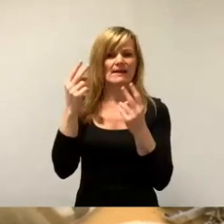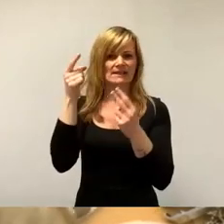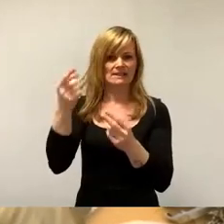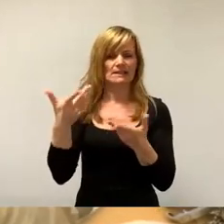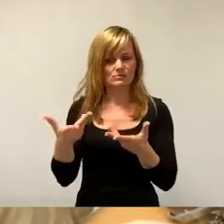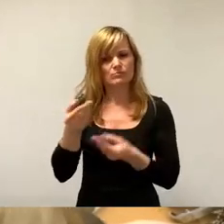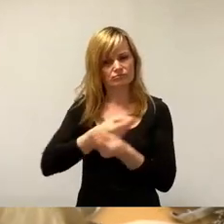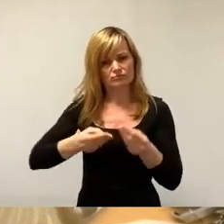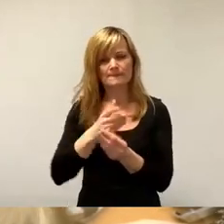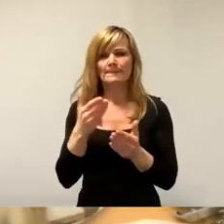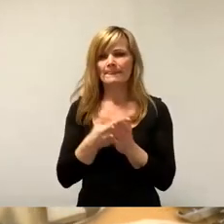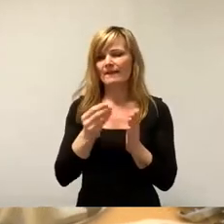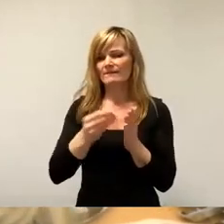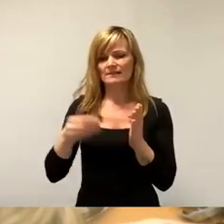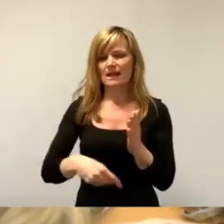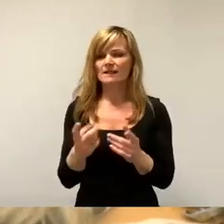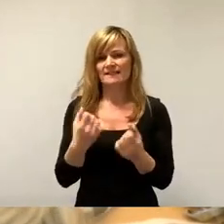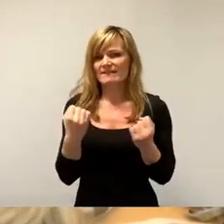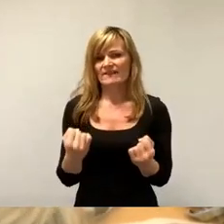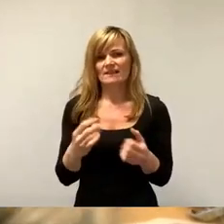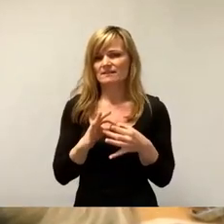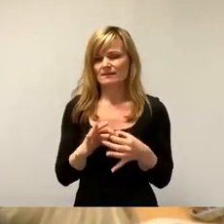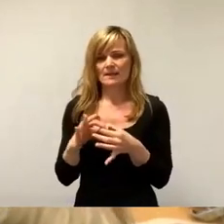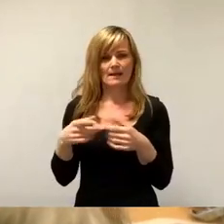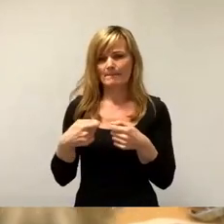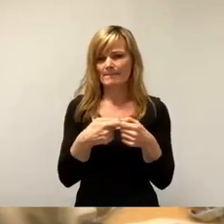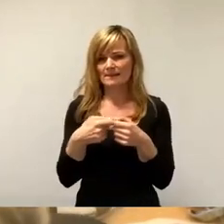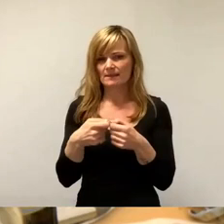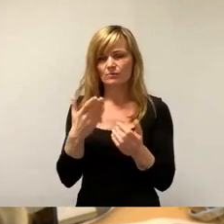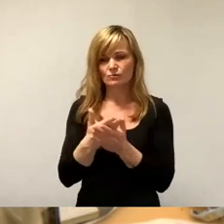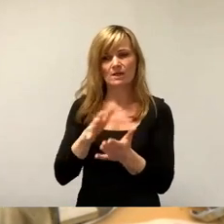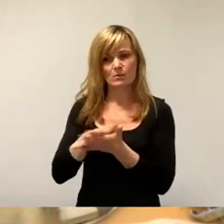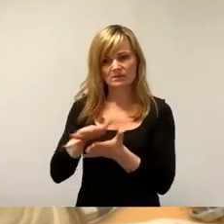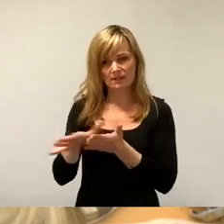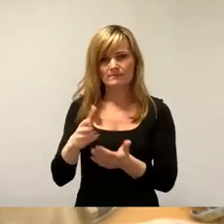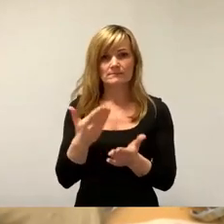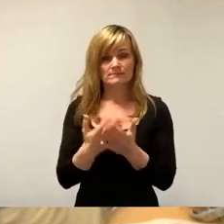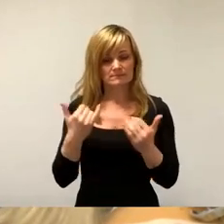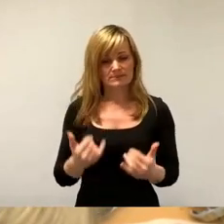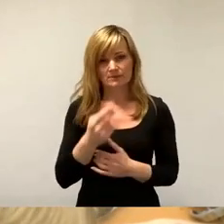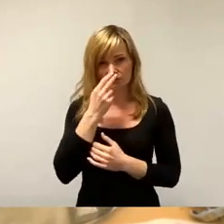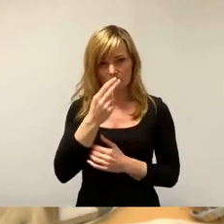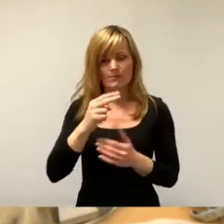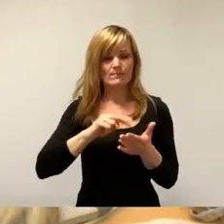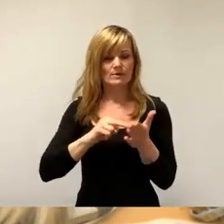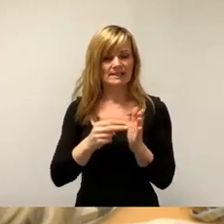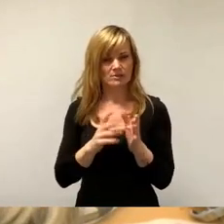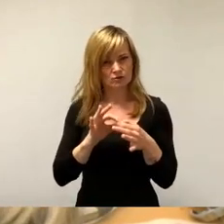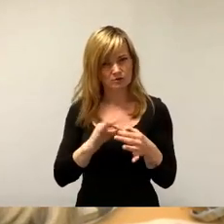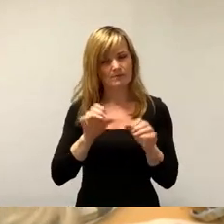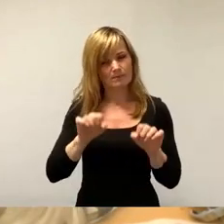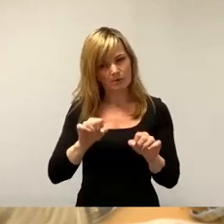ist dieser Vertrag nicht fix binden und es ist bereits ausgegeben, sondern es erschließt sich an dieser Stelle ein politischer Raum. Aber